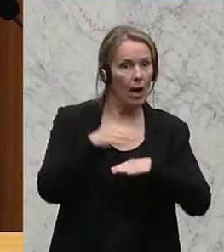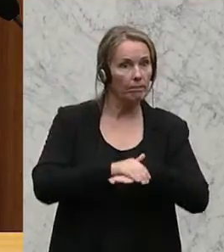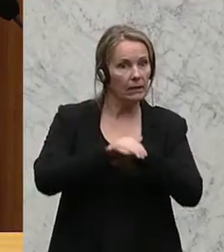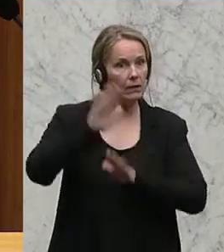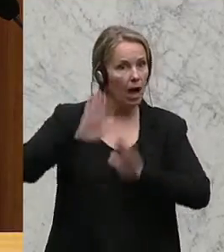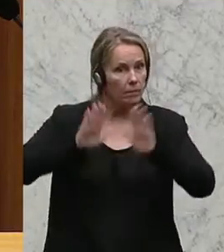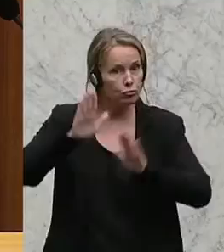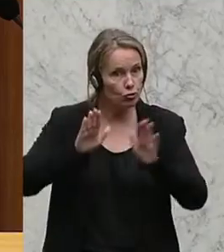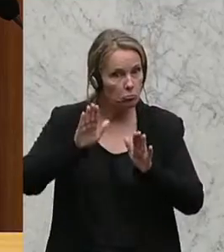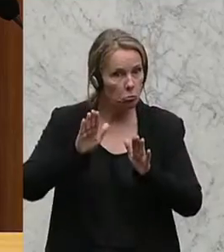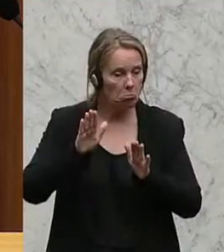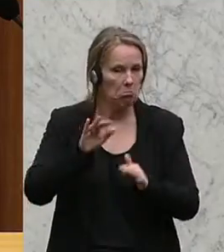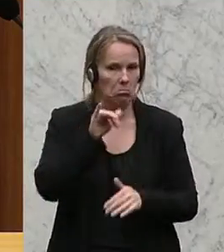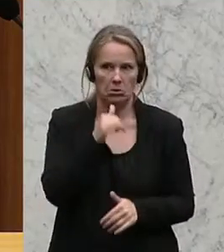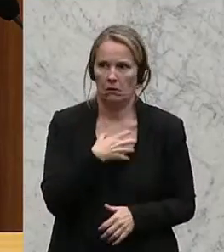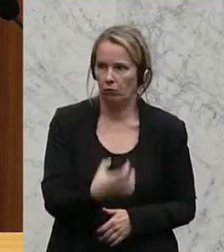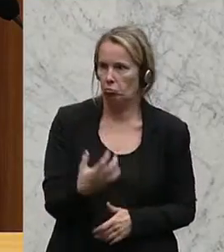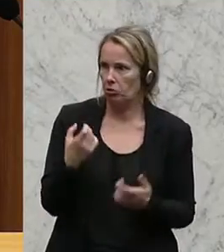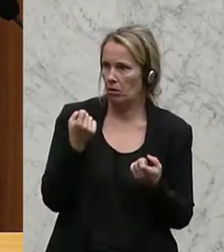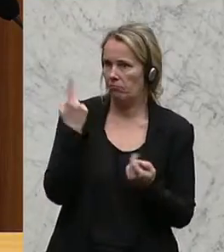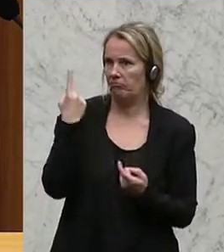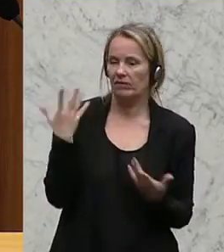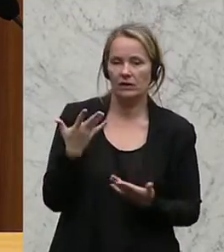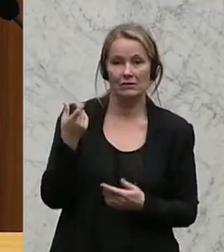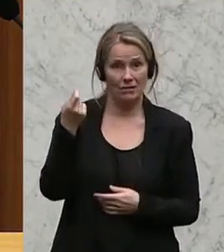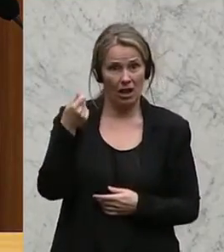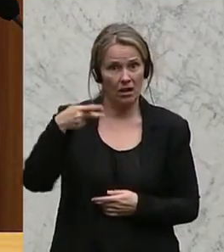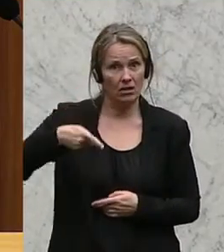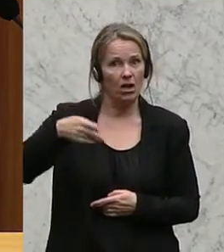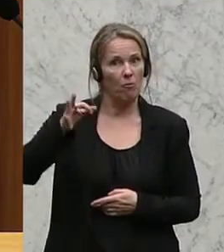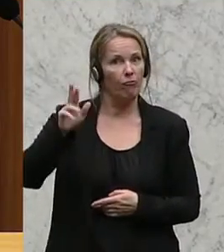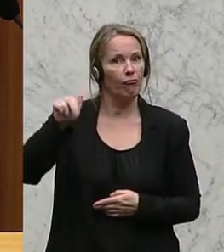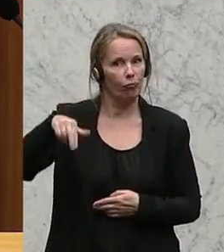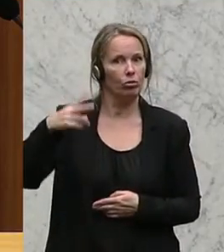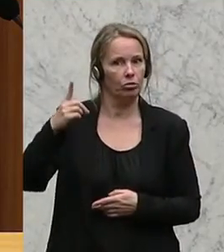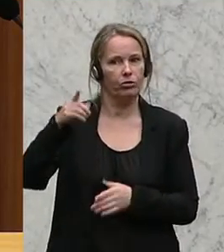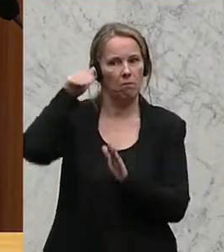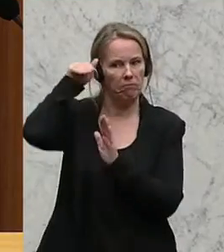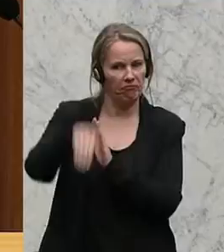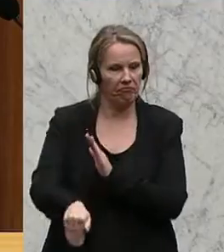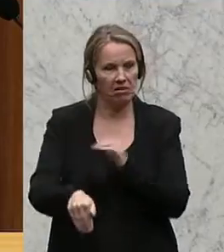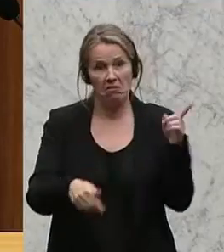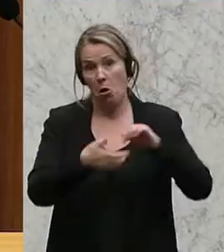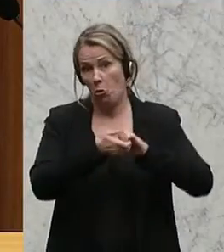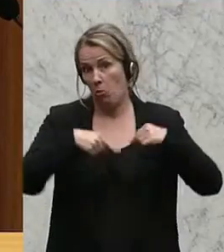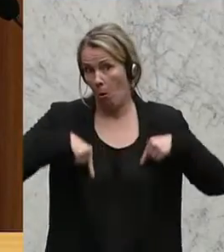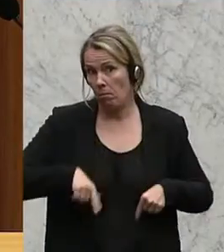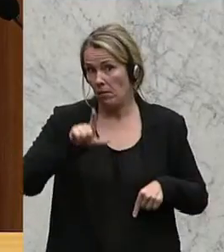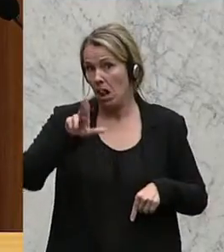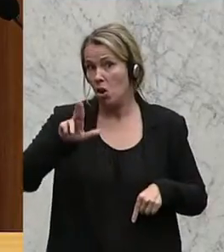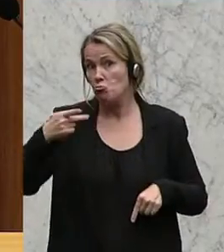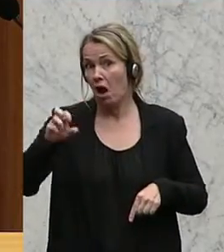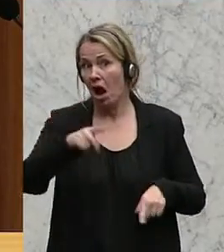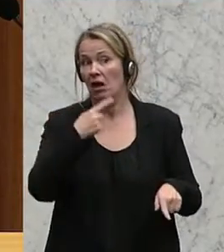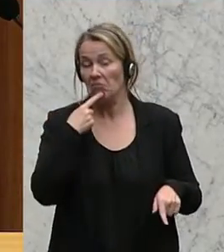sind daher wenig erstaunlich. Das Pfund ist dramatisch gefallen, ob das Klubobmann Luger wahrhaben will oder nicht.